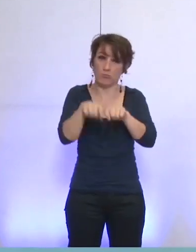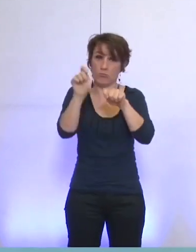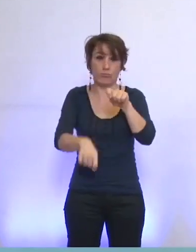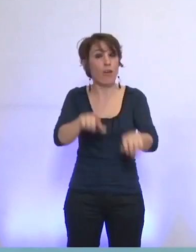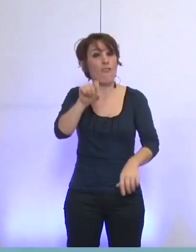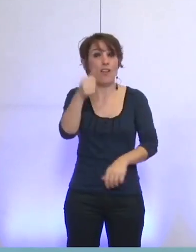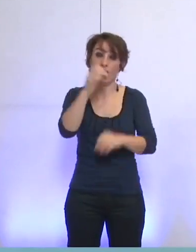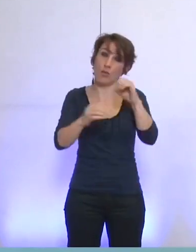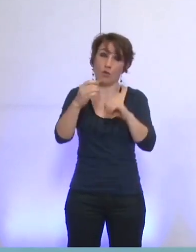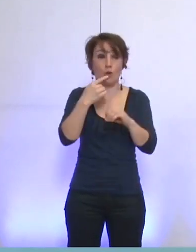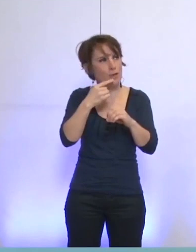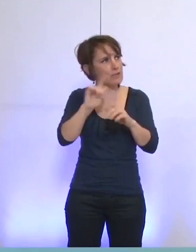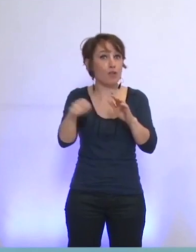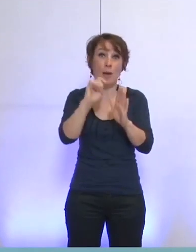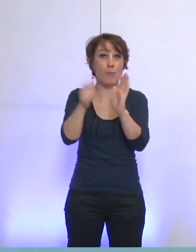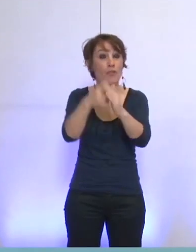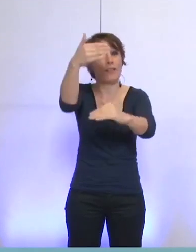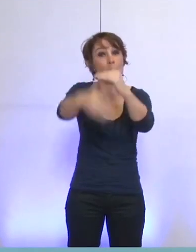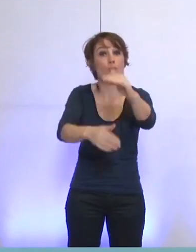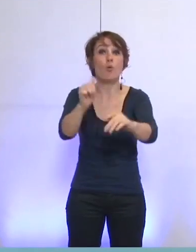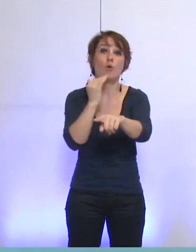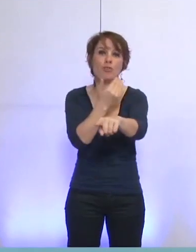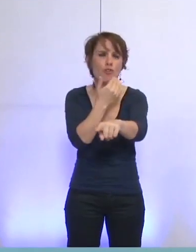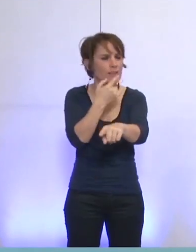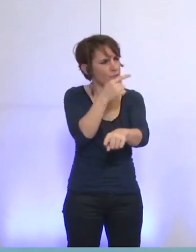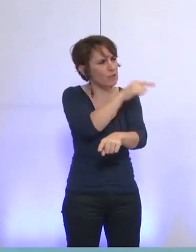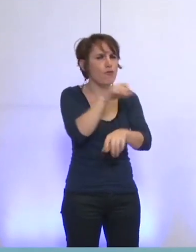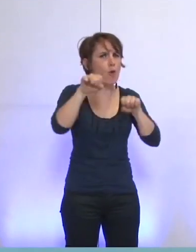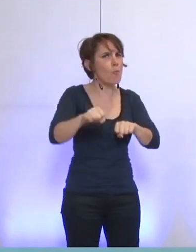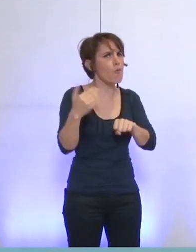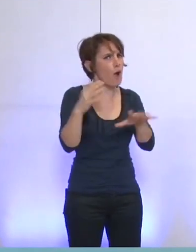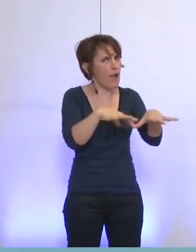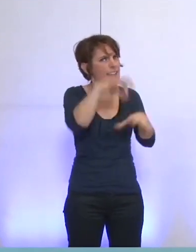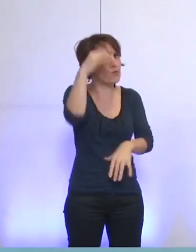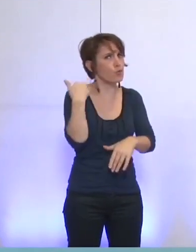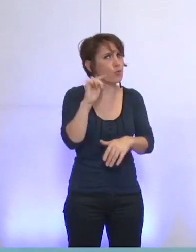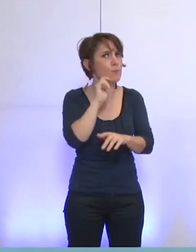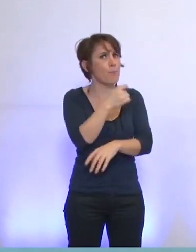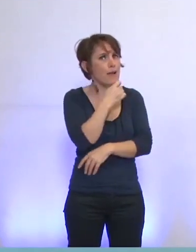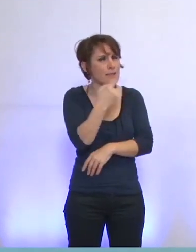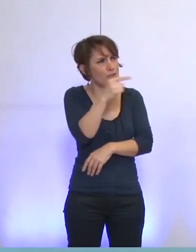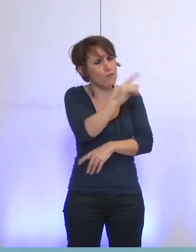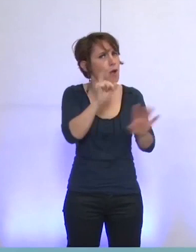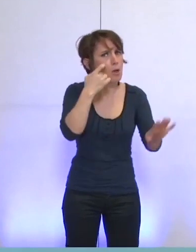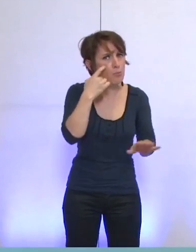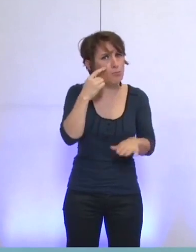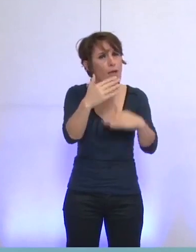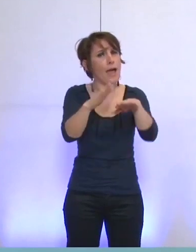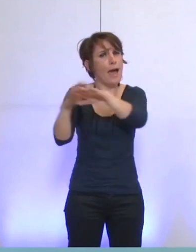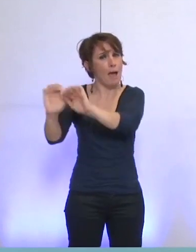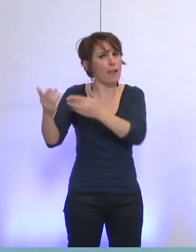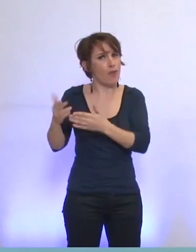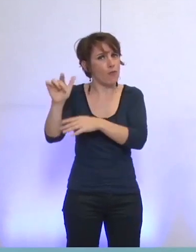'échéance est au 1er janvier. Eh bien, vous êtes au pouvoir depuis le mois de mars. Vous saviez qu'il y avait cet appel d'offres qui était en cours. Si vous aviez souhaité le remettre en cause